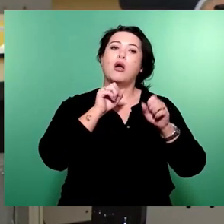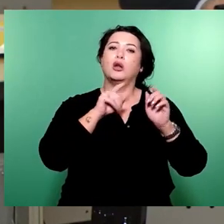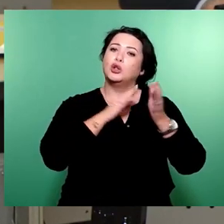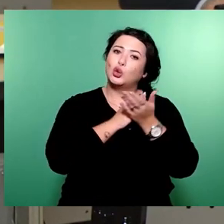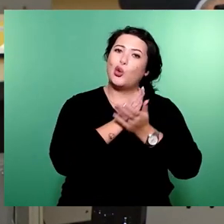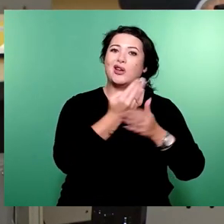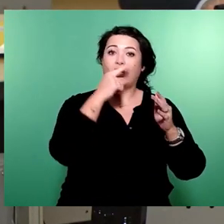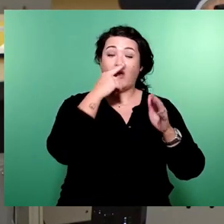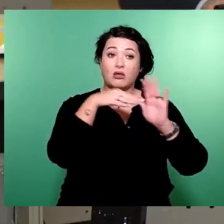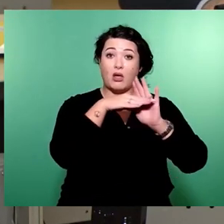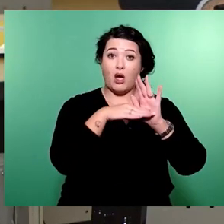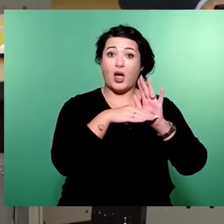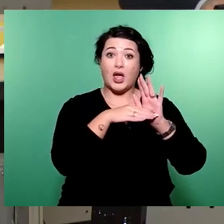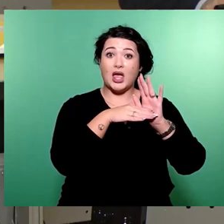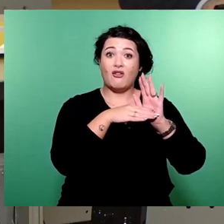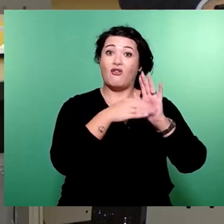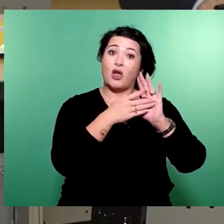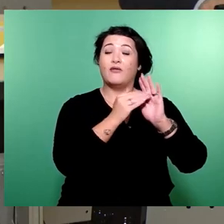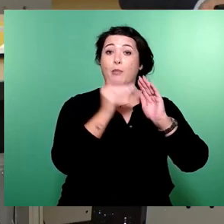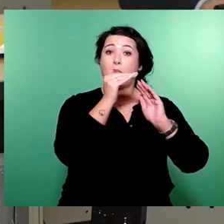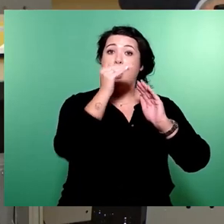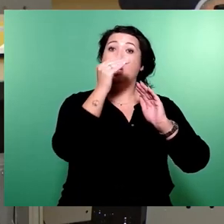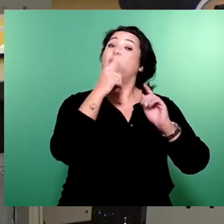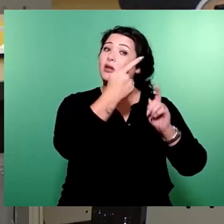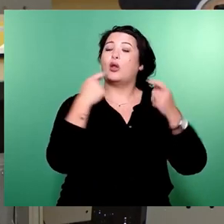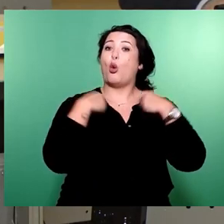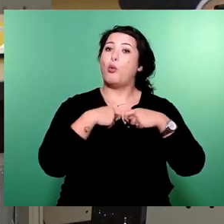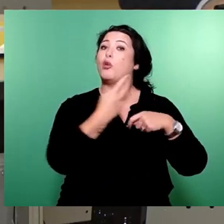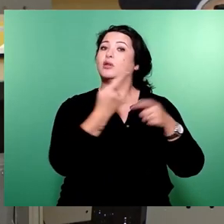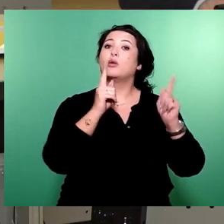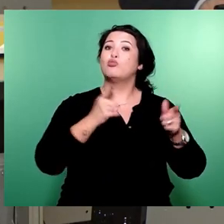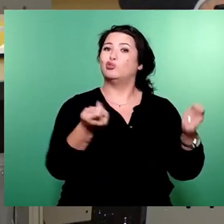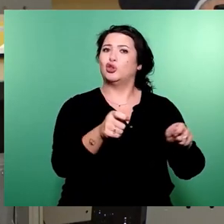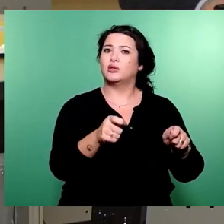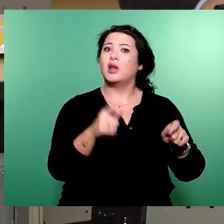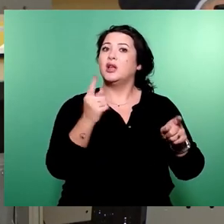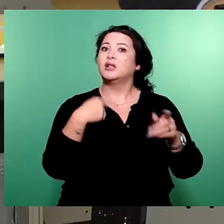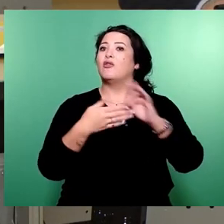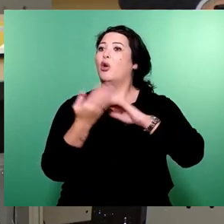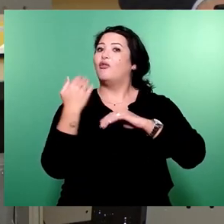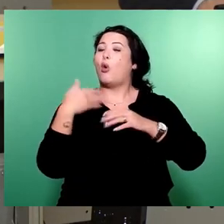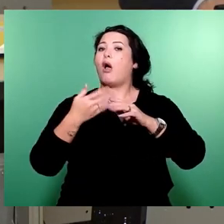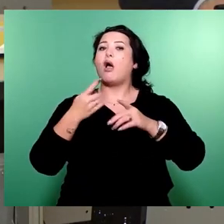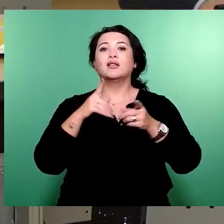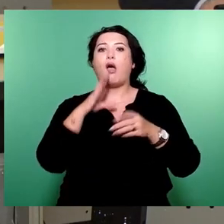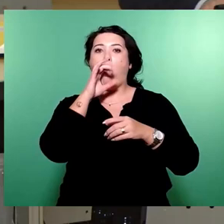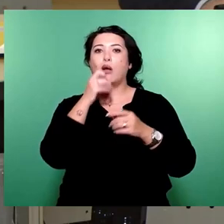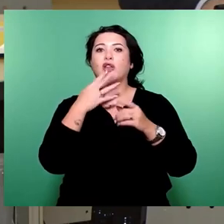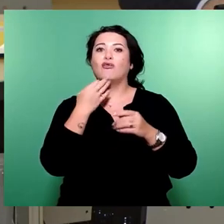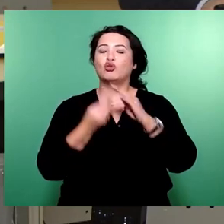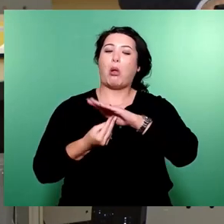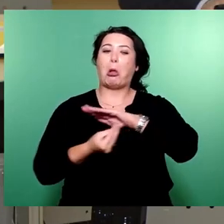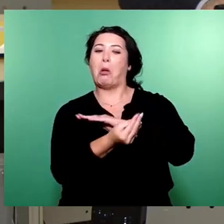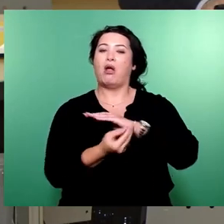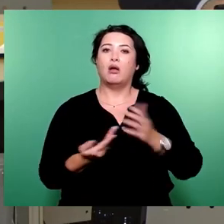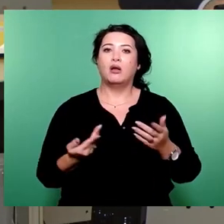ÖPNV zu sorgen. Ständige Fahrpreiserhöhungen. Das ist der Beschluss, der uns untergejubelt werden sollte. Und da redet der Lichti irgendwas vom